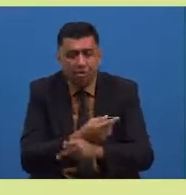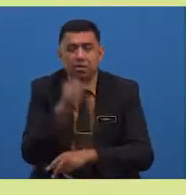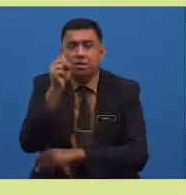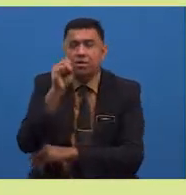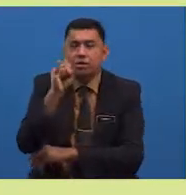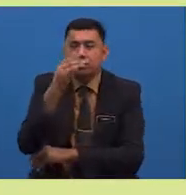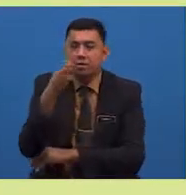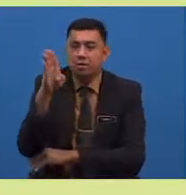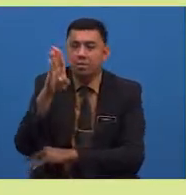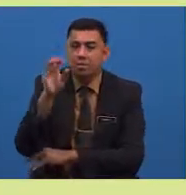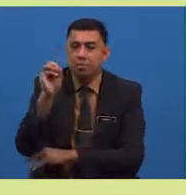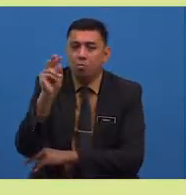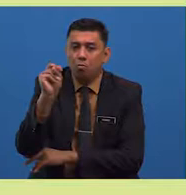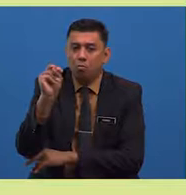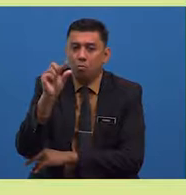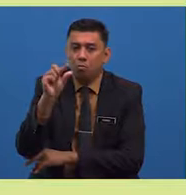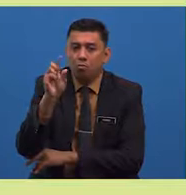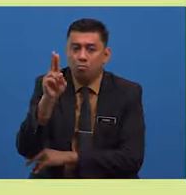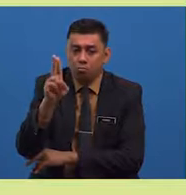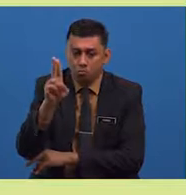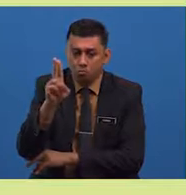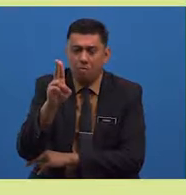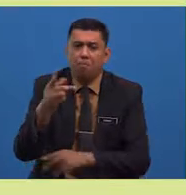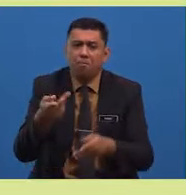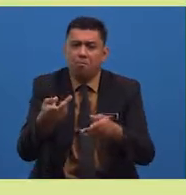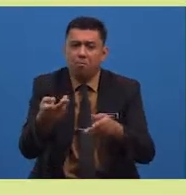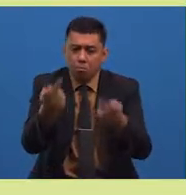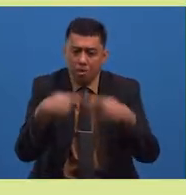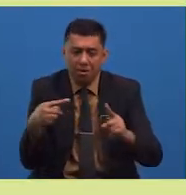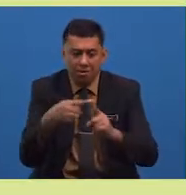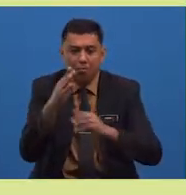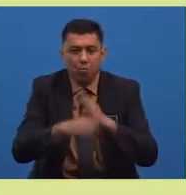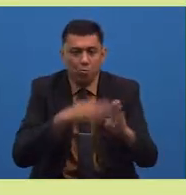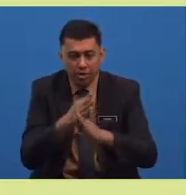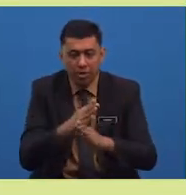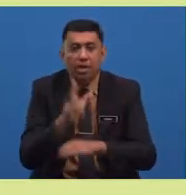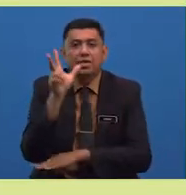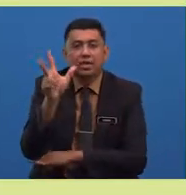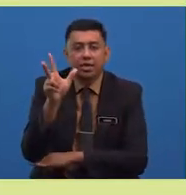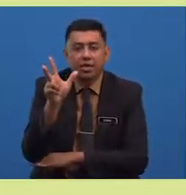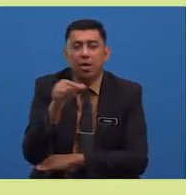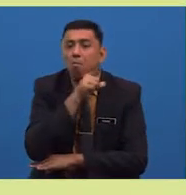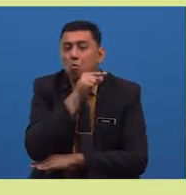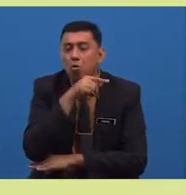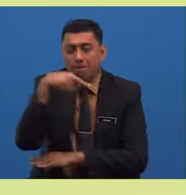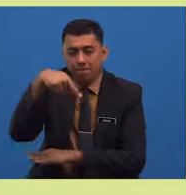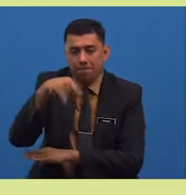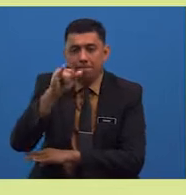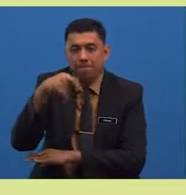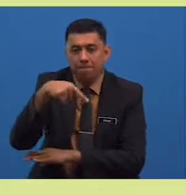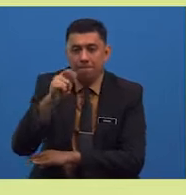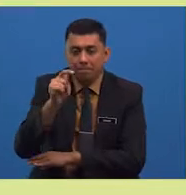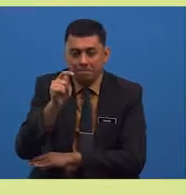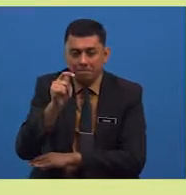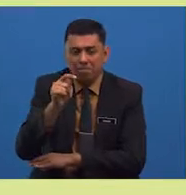pulang ke bumi. Watak sampingan ketiga ialah burung pipit yang tidak jujur